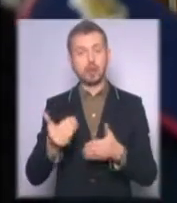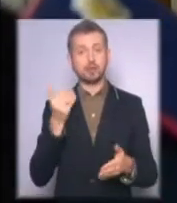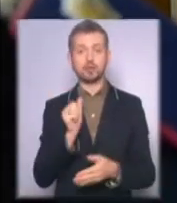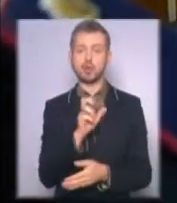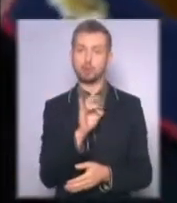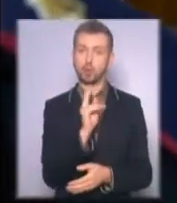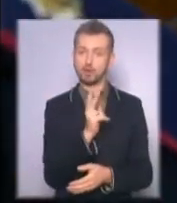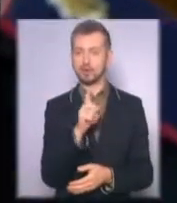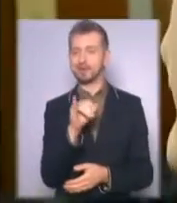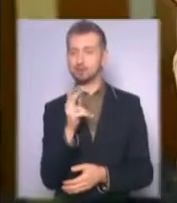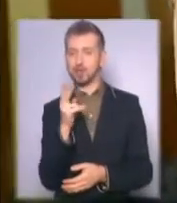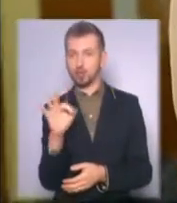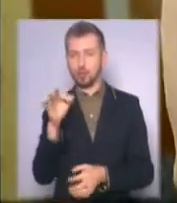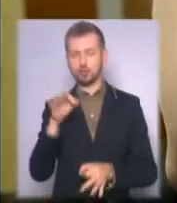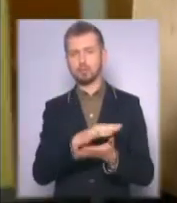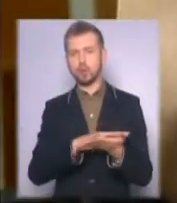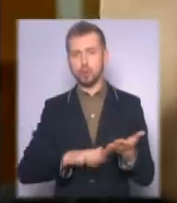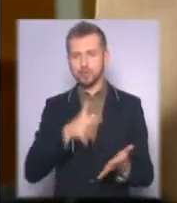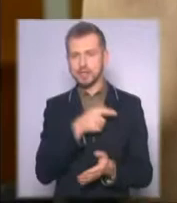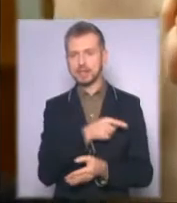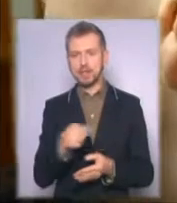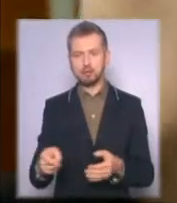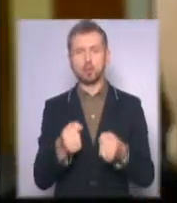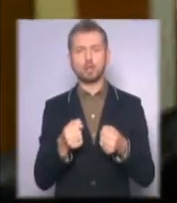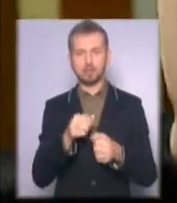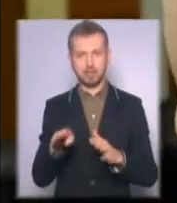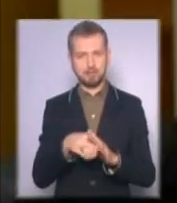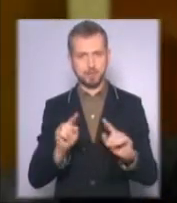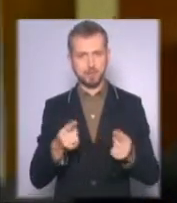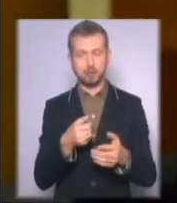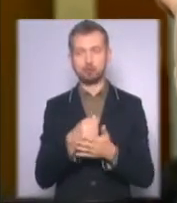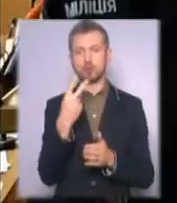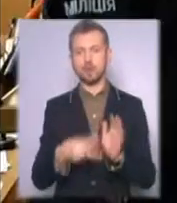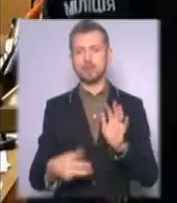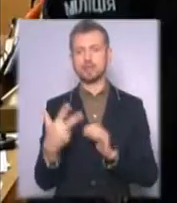та Зінченку суд продовжив термін утримання під вартою до 23 березня.